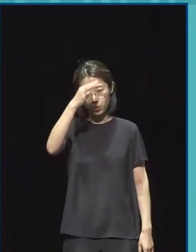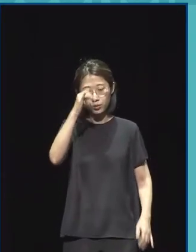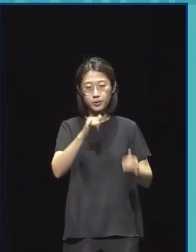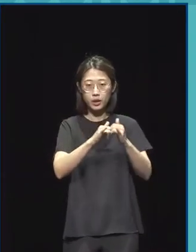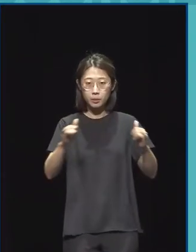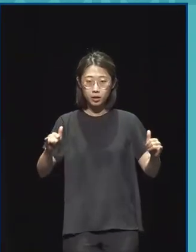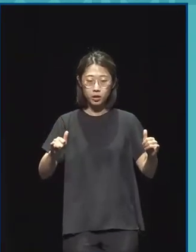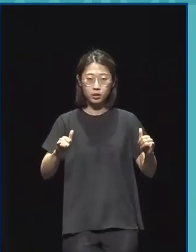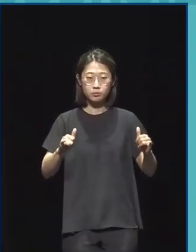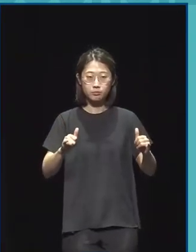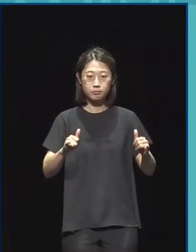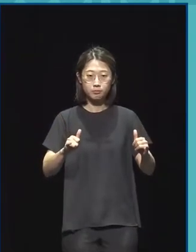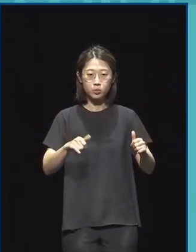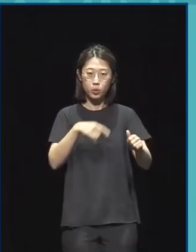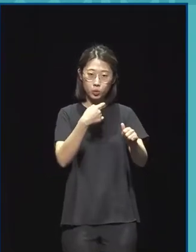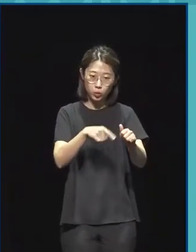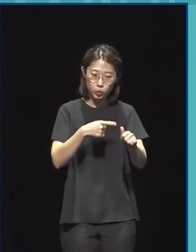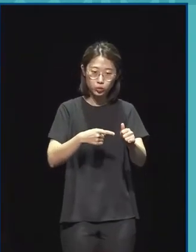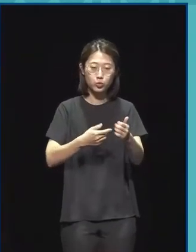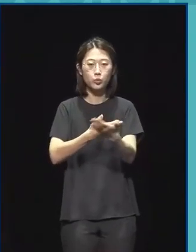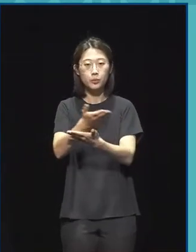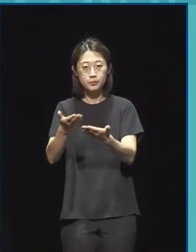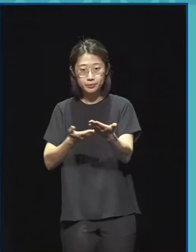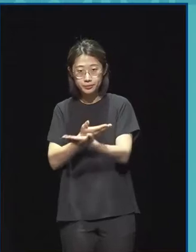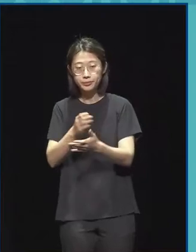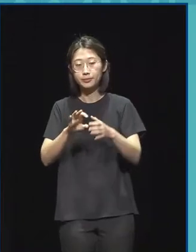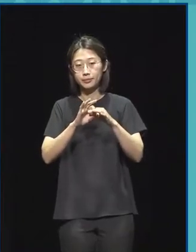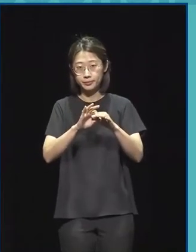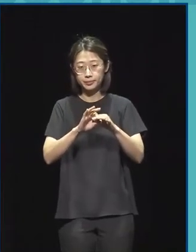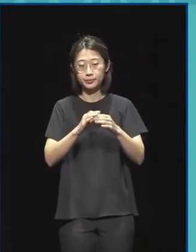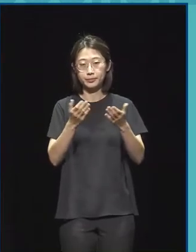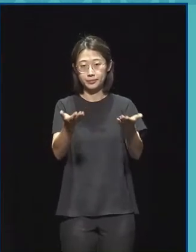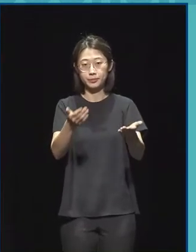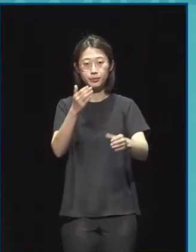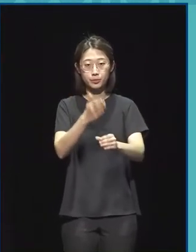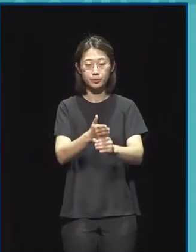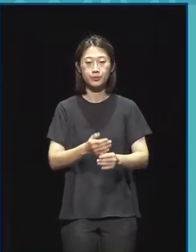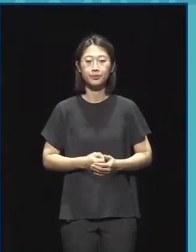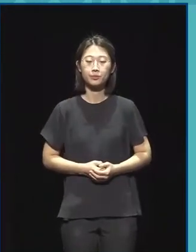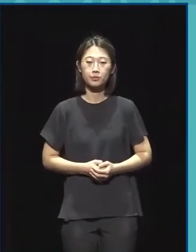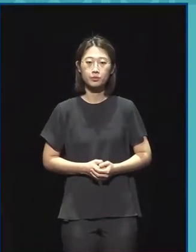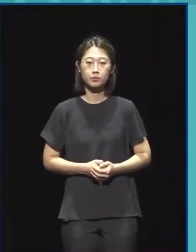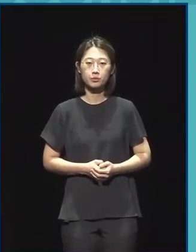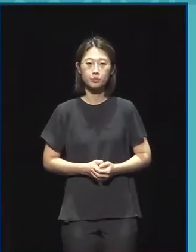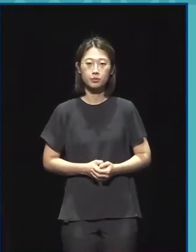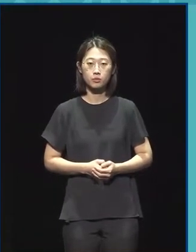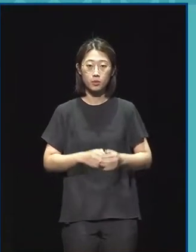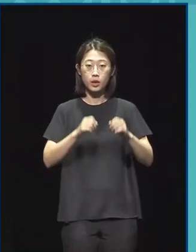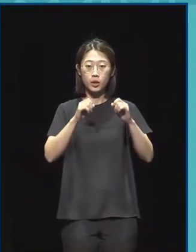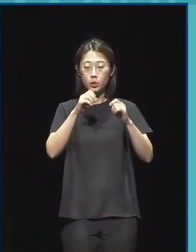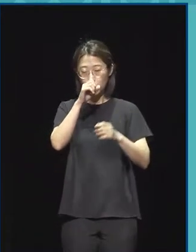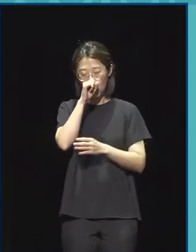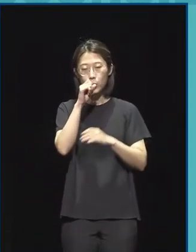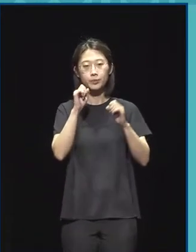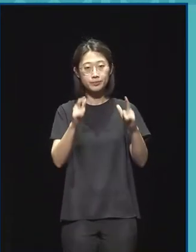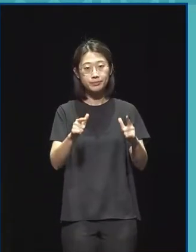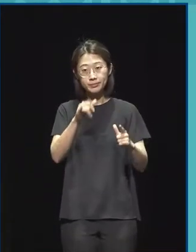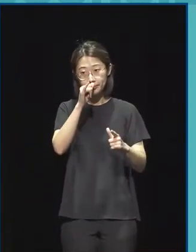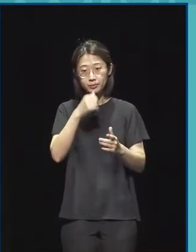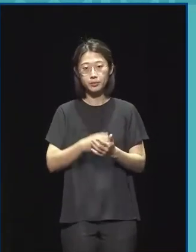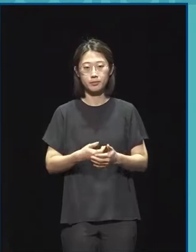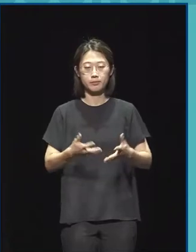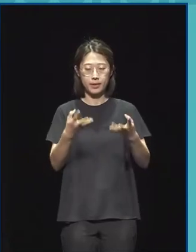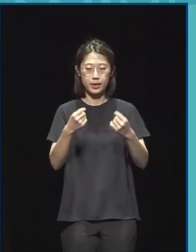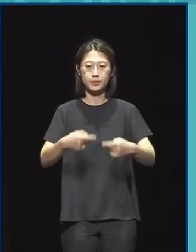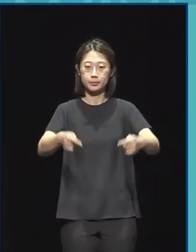필요한 각종 교육과 네트워킹도 제공해드리고 있습니다. 아마 좋은 기회가 되실 거니까 많은 관심과